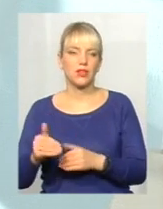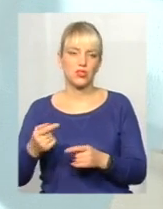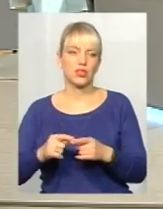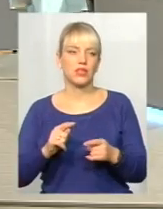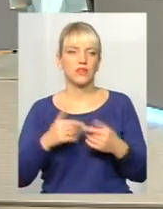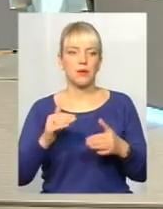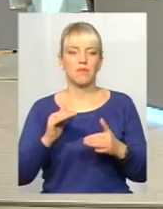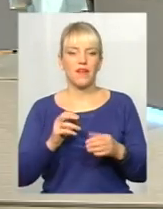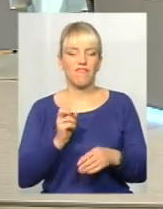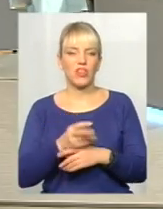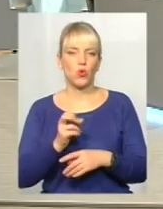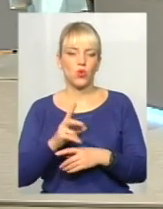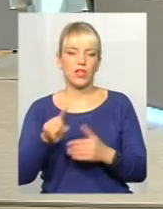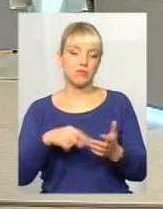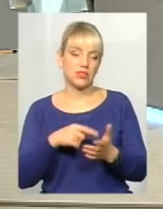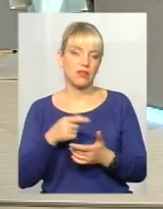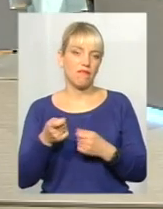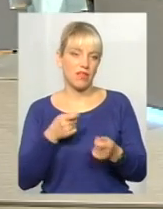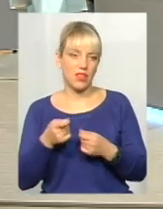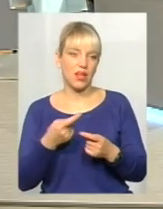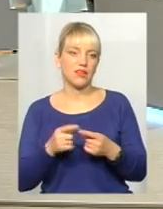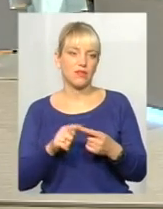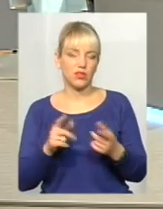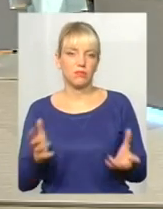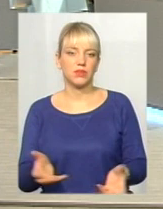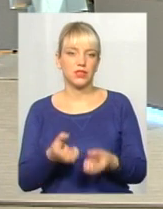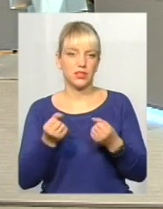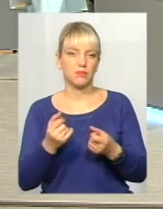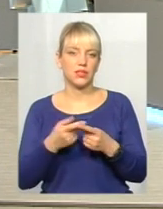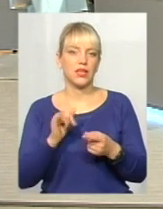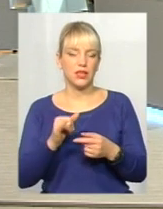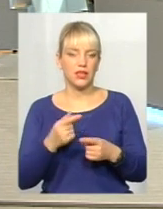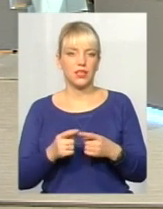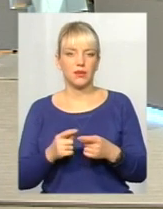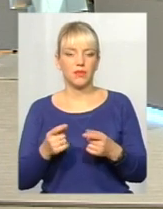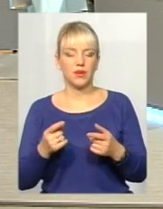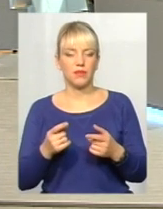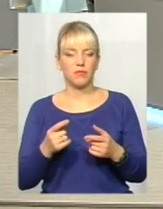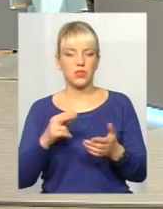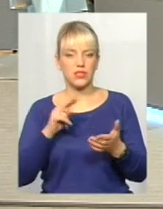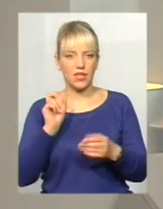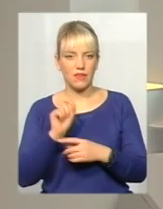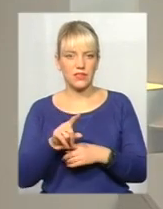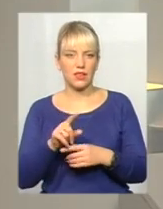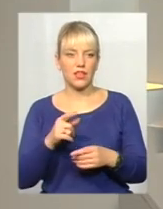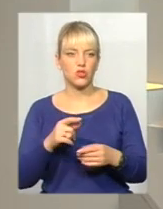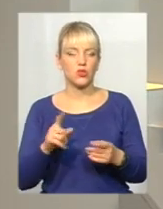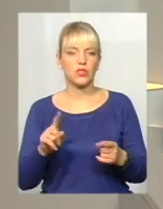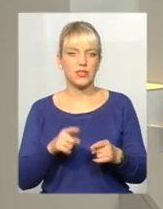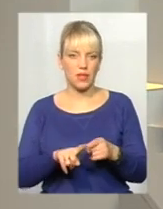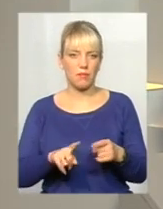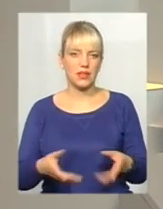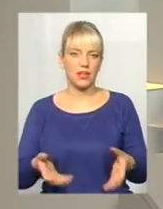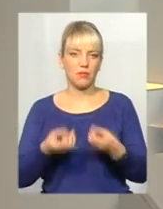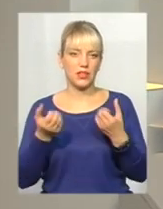ці відходи. А міська влада, звичайно, поставила для себе задачу якось проводити все Дякую, пані Інна, у нас на зв'язку є глядач,